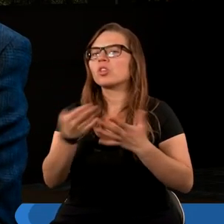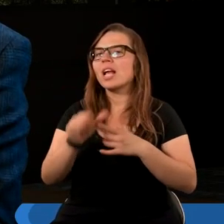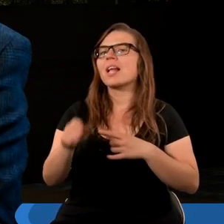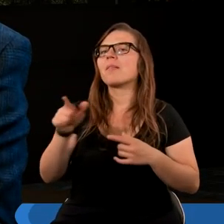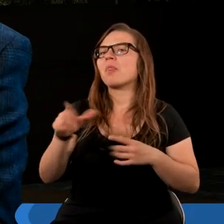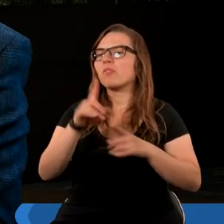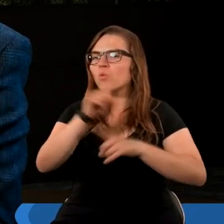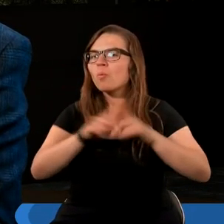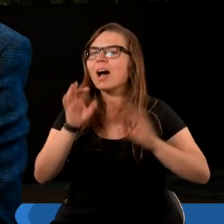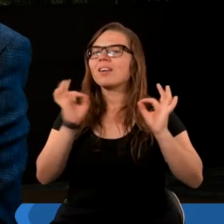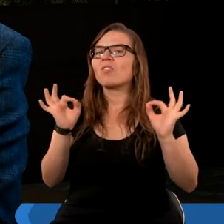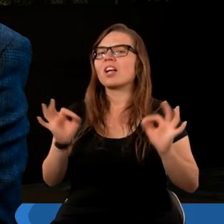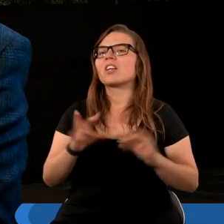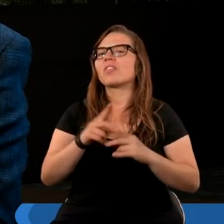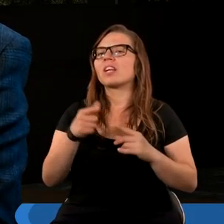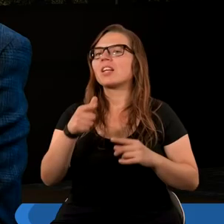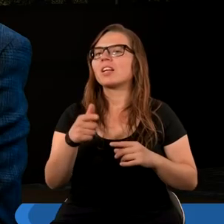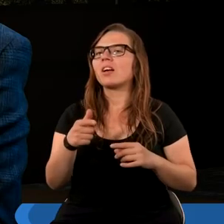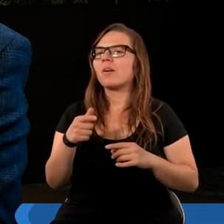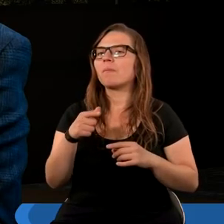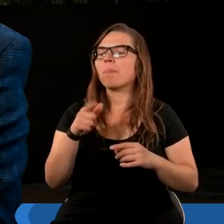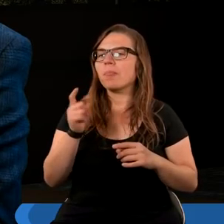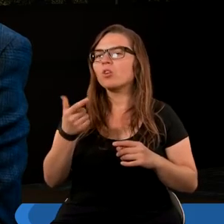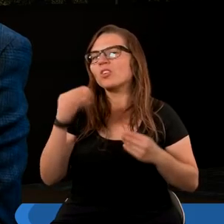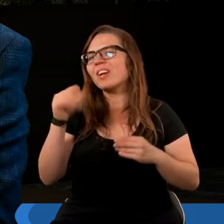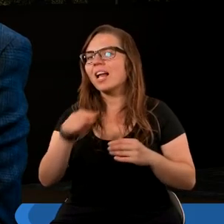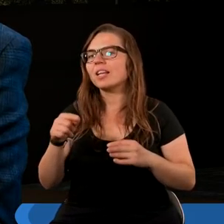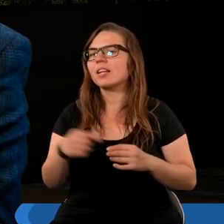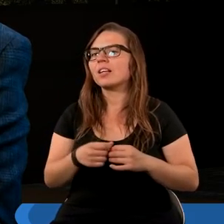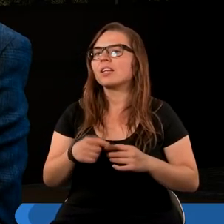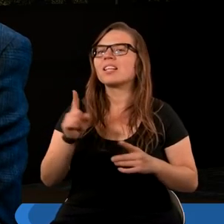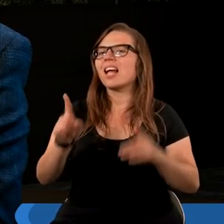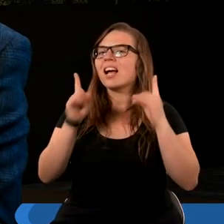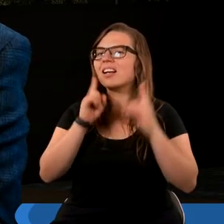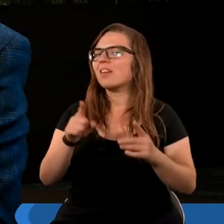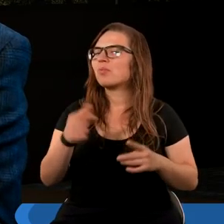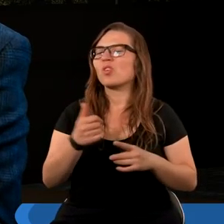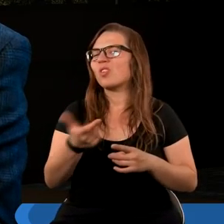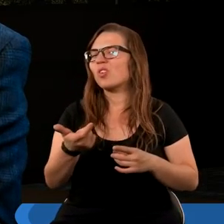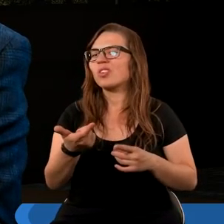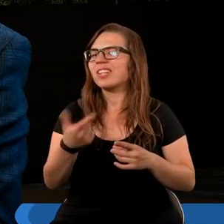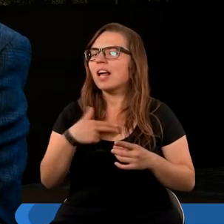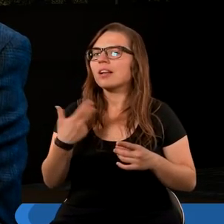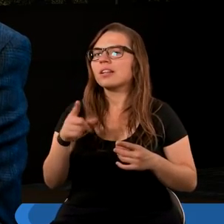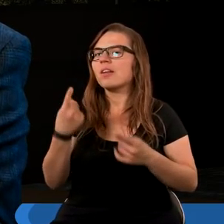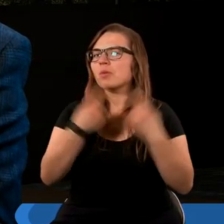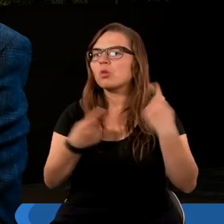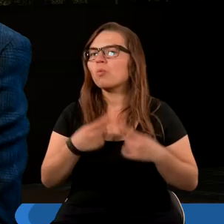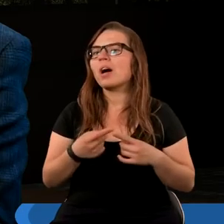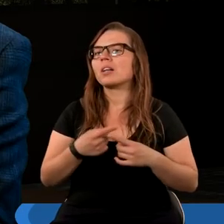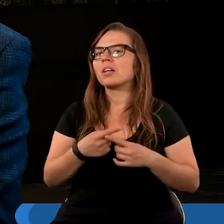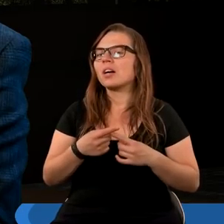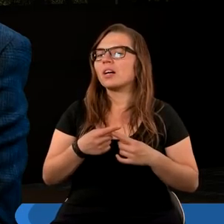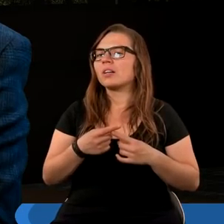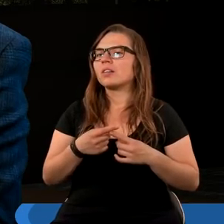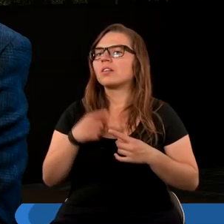wytłumaczyć, bo to jest czasami taka sytuacja trochę trzeźwiąca. Ale tak naprawdę to nas nie ratuje. Ratuje nas